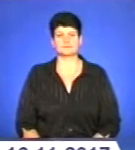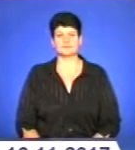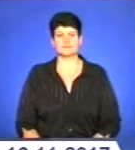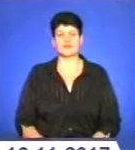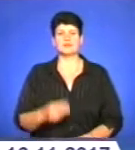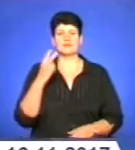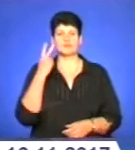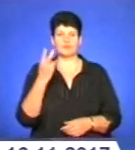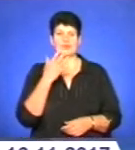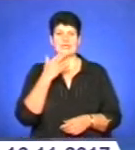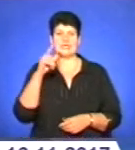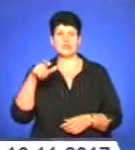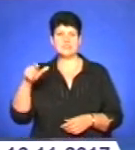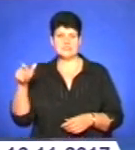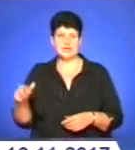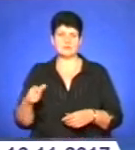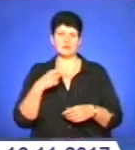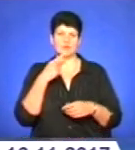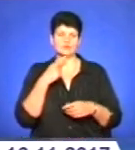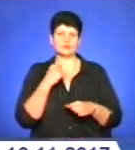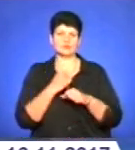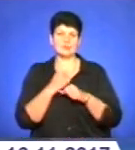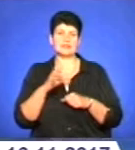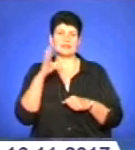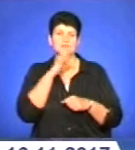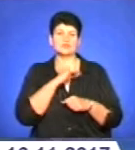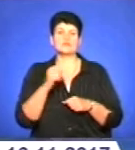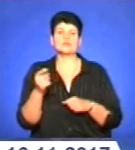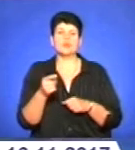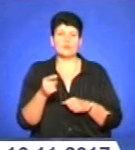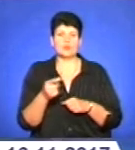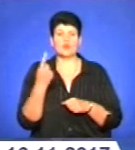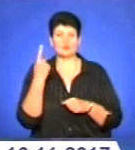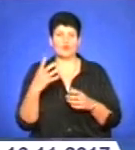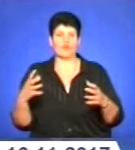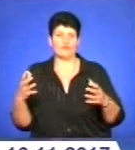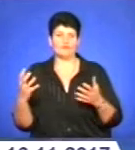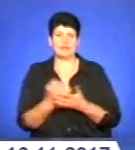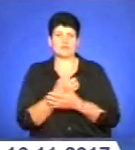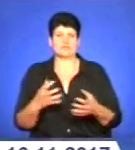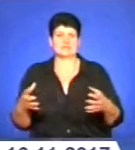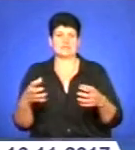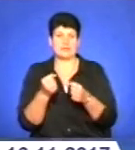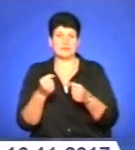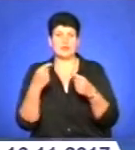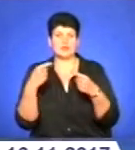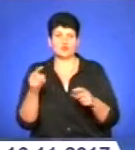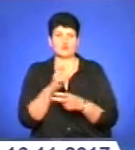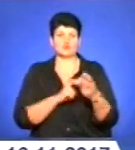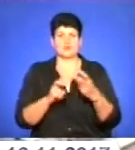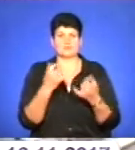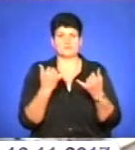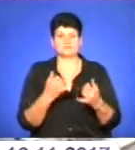Двох іноземців-правоохоронці підозрюють у вчиненні грабежу в Тернополі. Одного вдалося затримати, іншого оголосили в розшук.